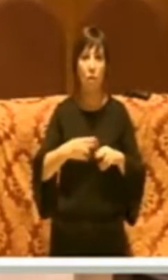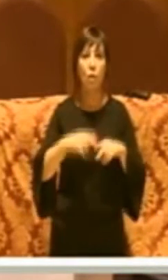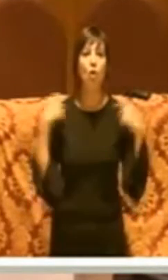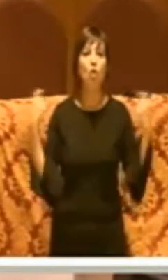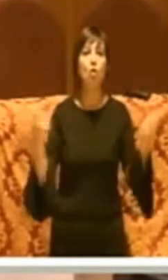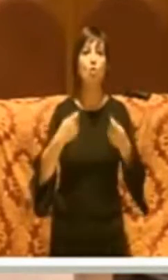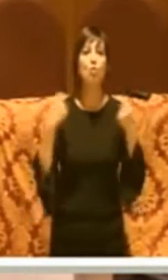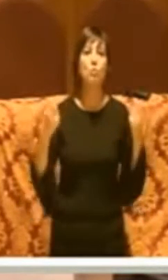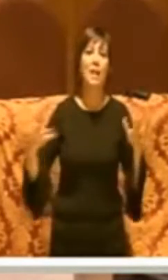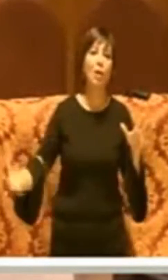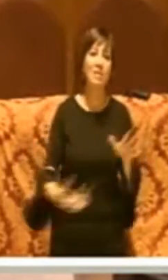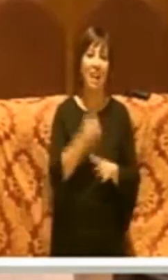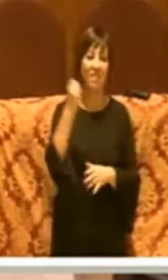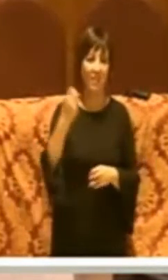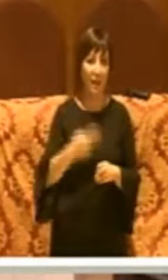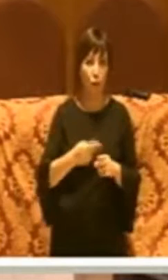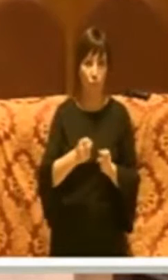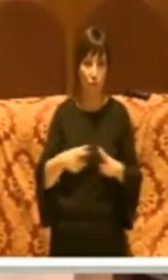salverà Roma.